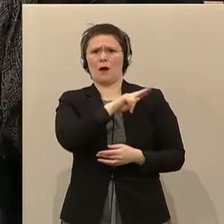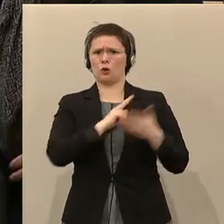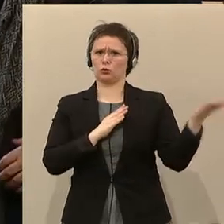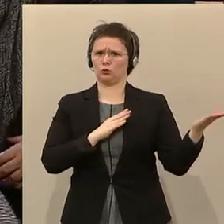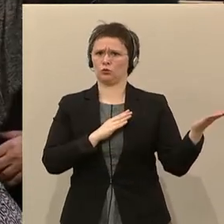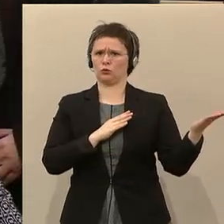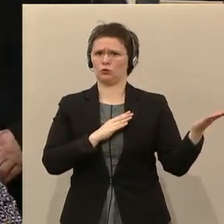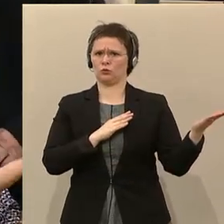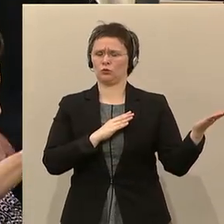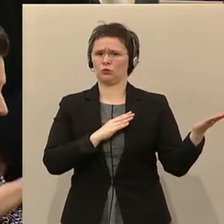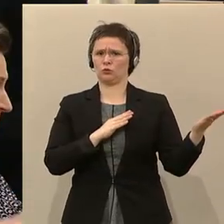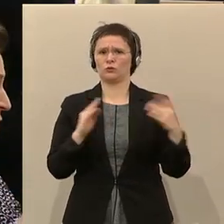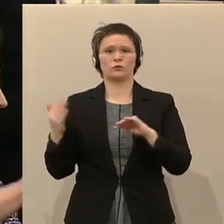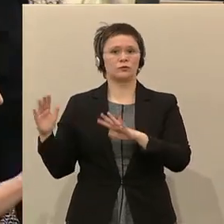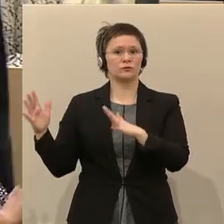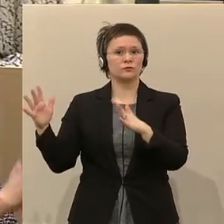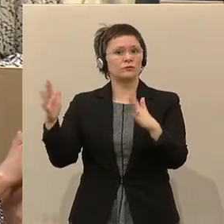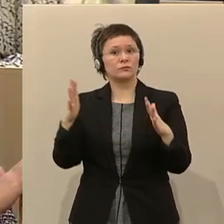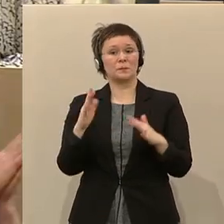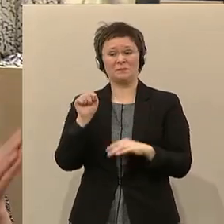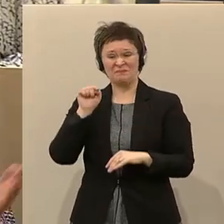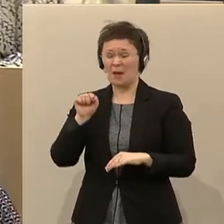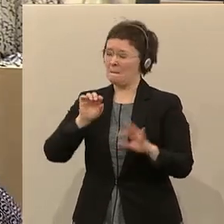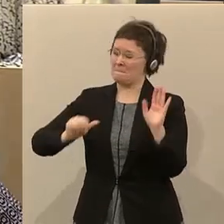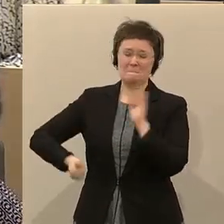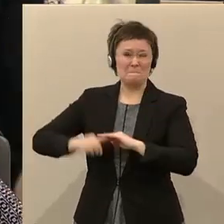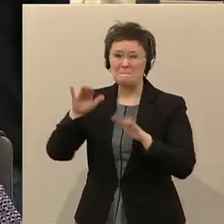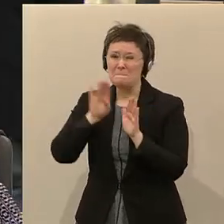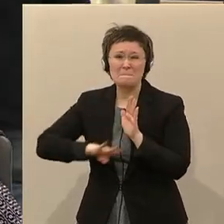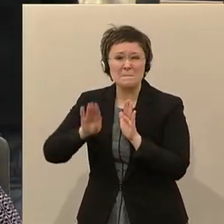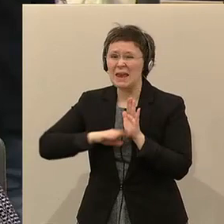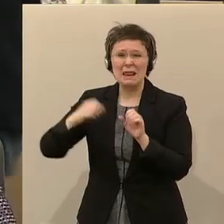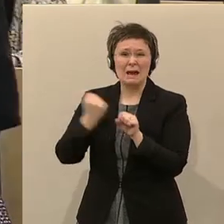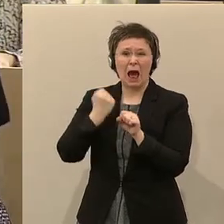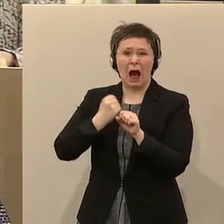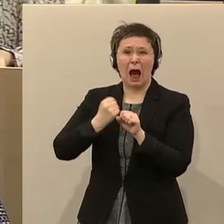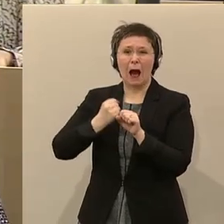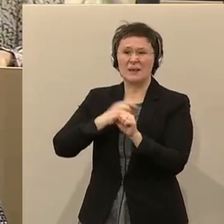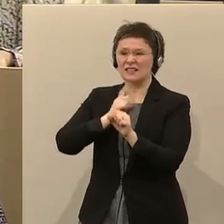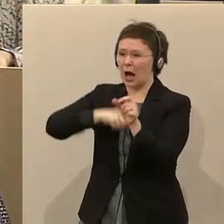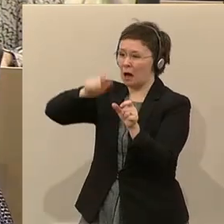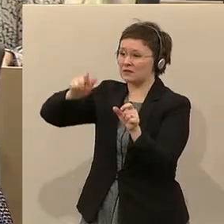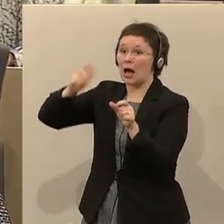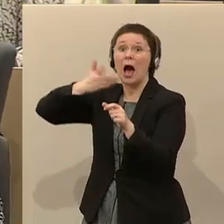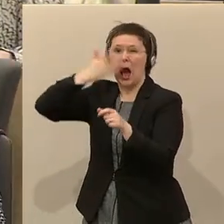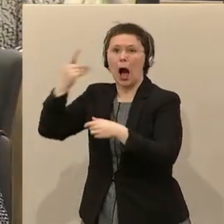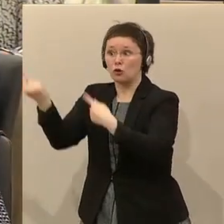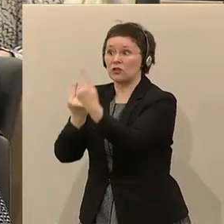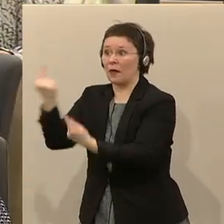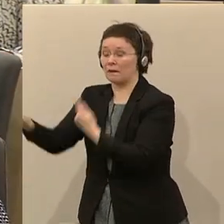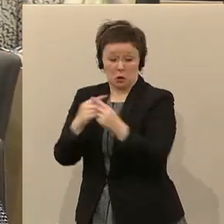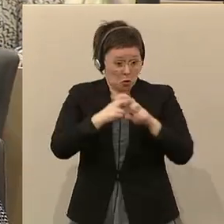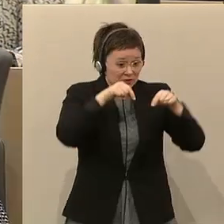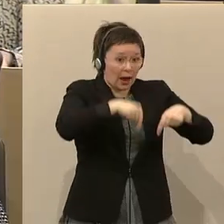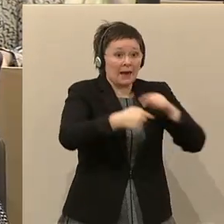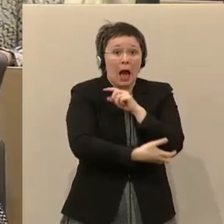aus dem Ausland dazu beigetragen, dass die Armen immer ärmer